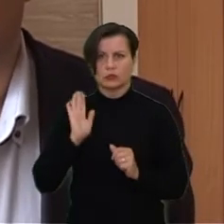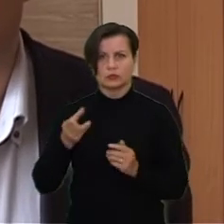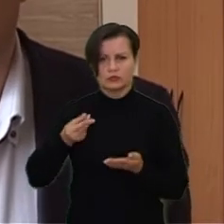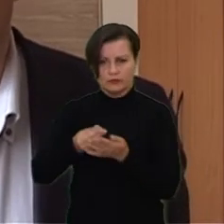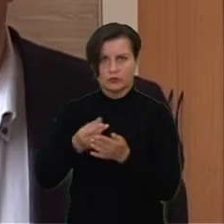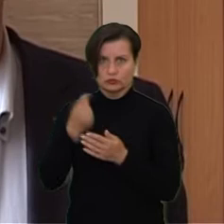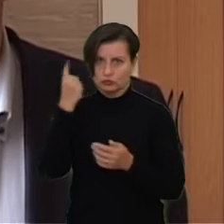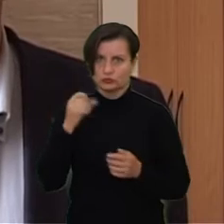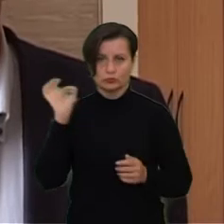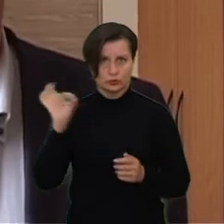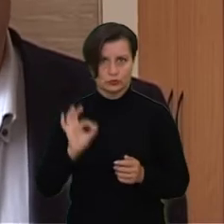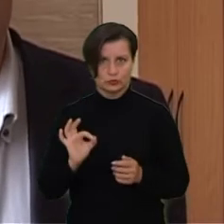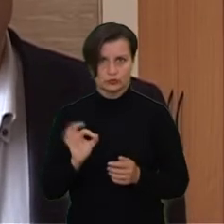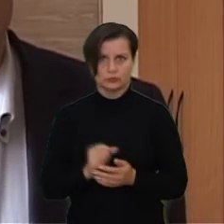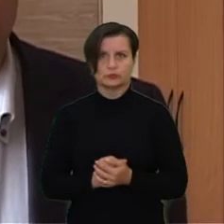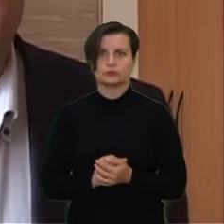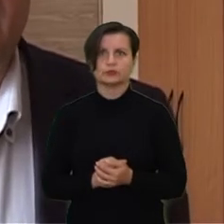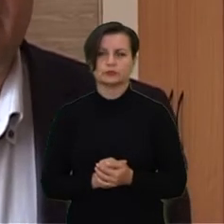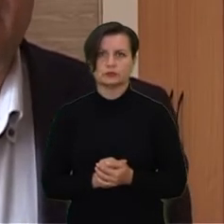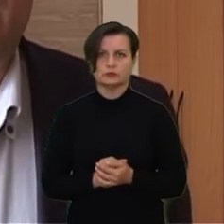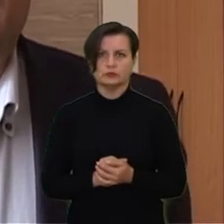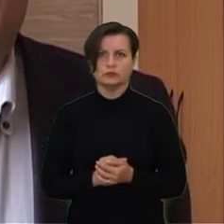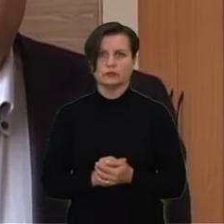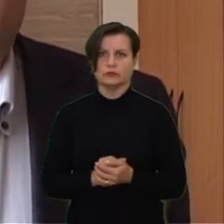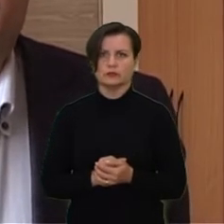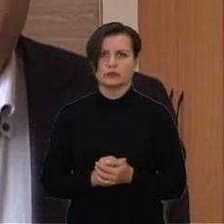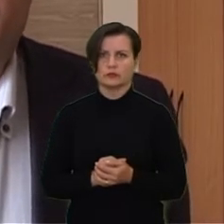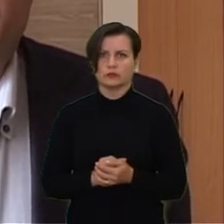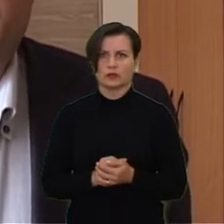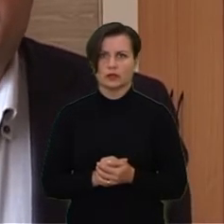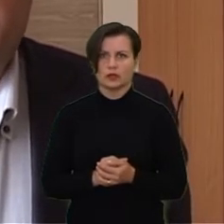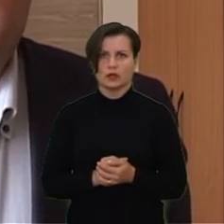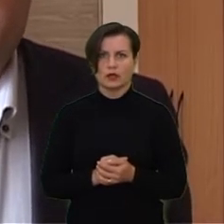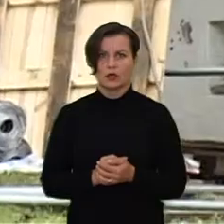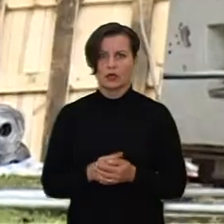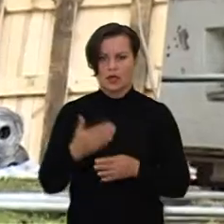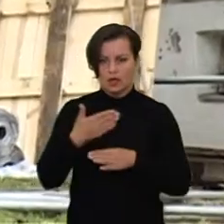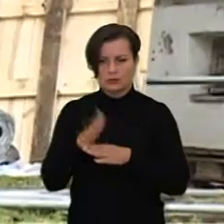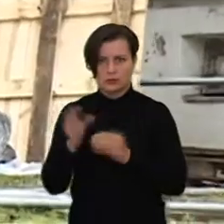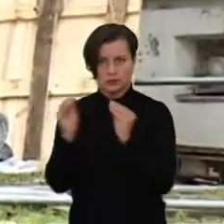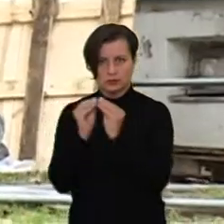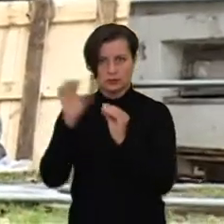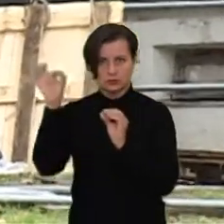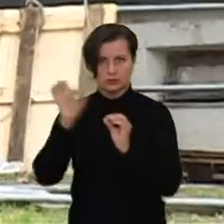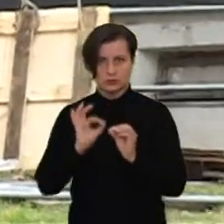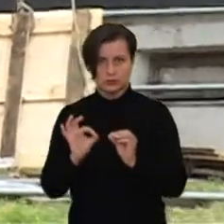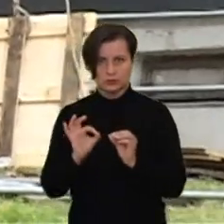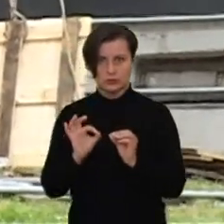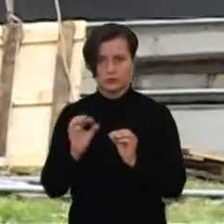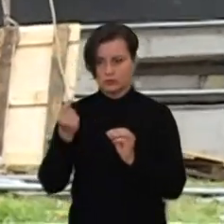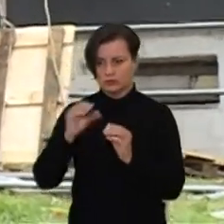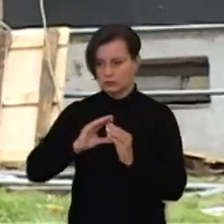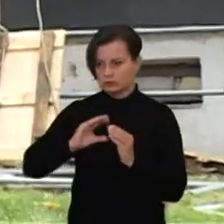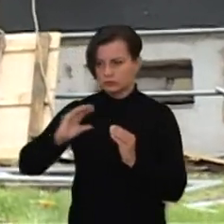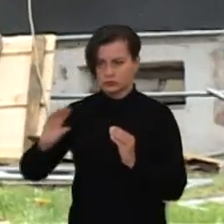finansuojama 100 procentų, tai planuojama. Taip pat atskirai bus 10 procentų skyriama,